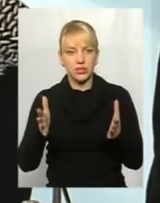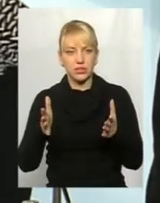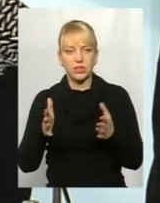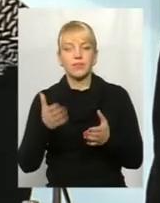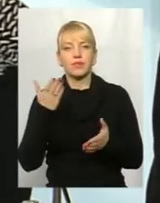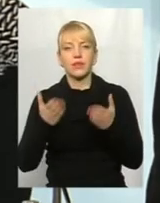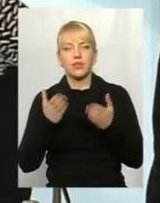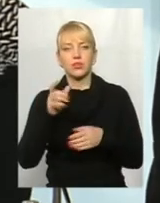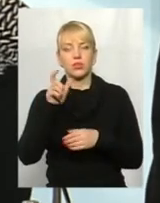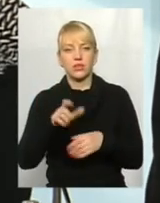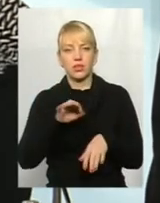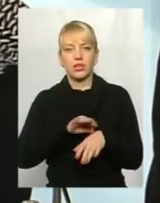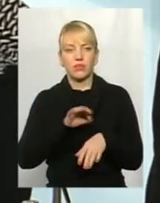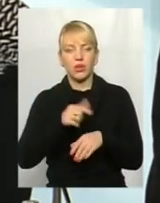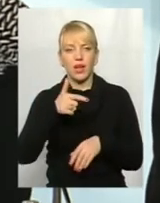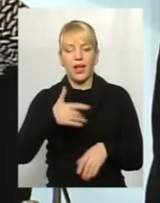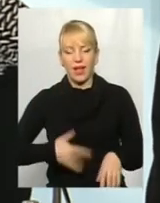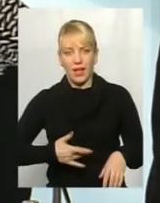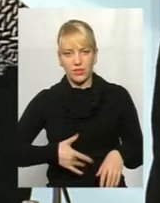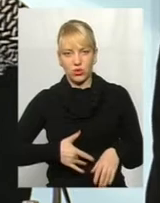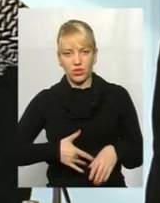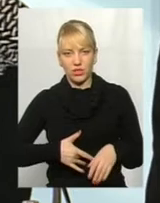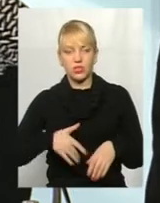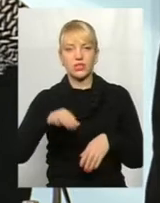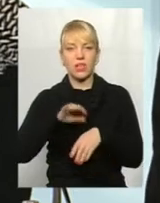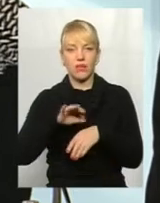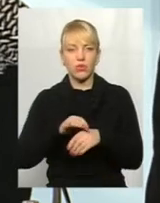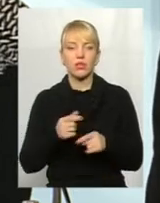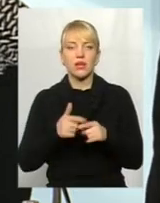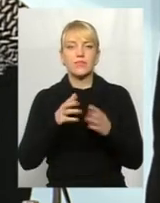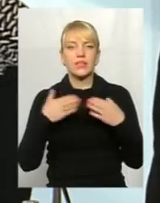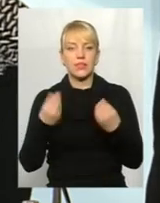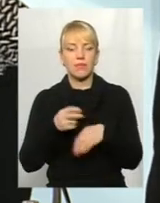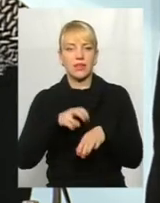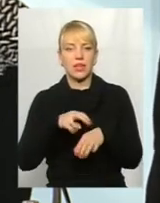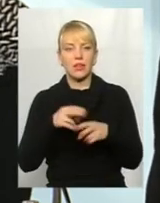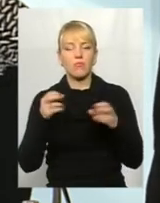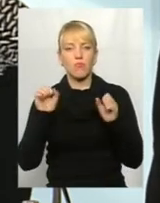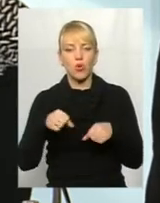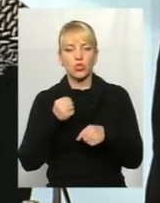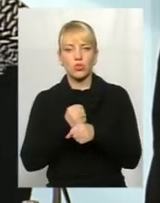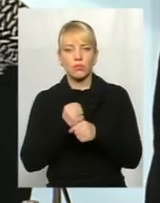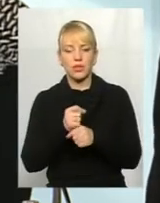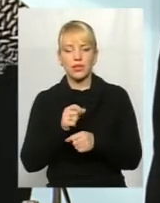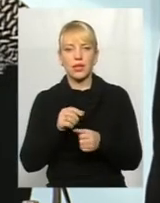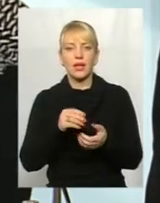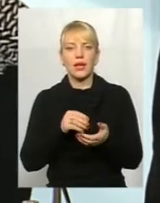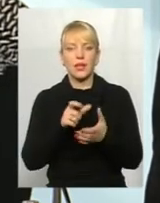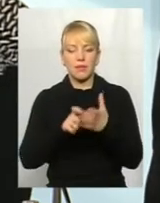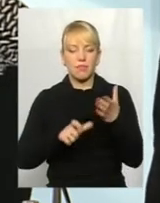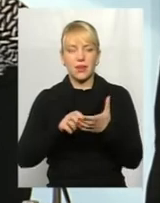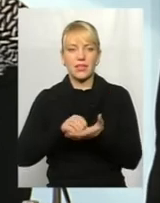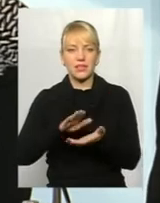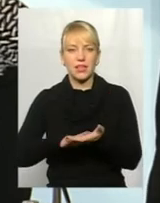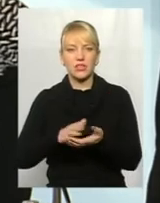навіть якщо людина хвора, гастроентологічне захворювання, сімейний лікар може зробити призначення відповідно до